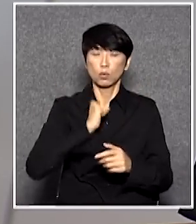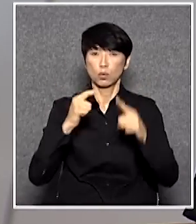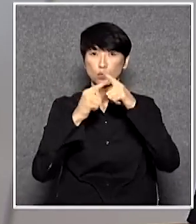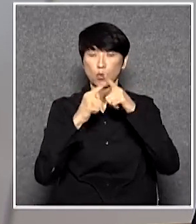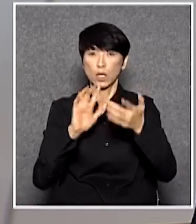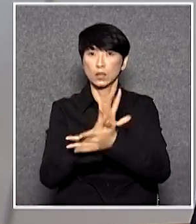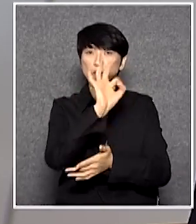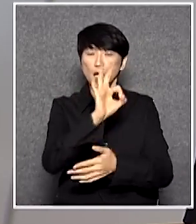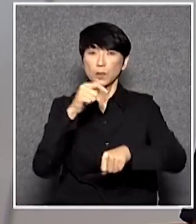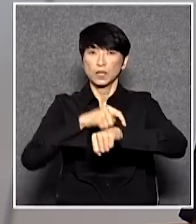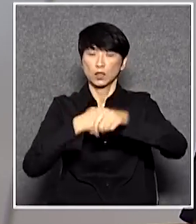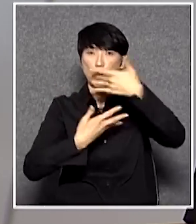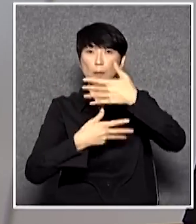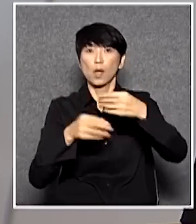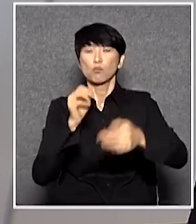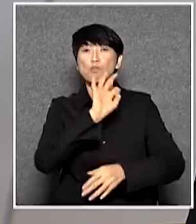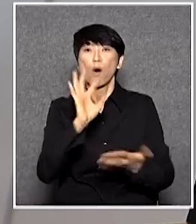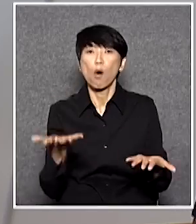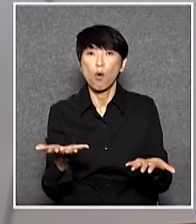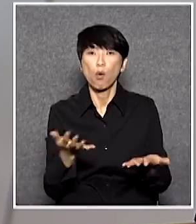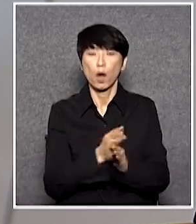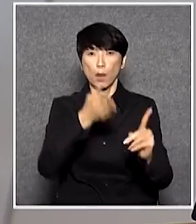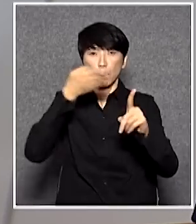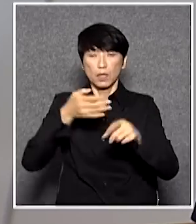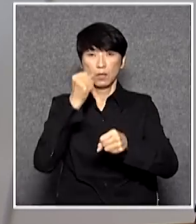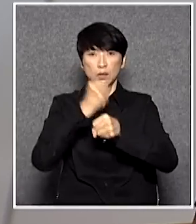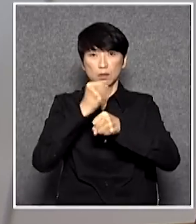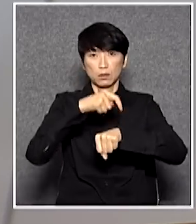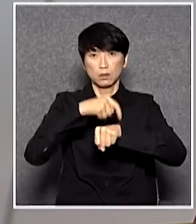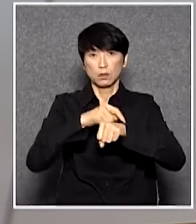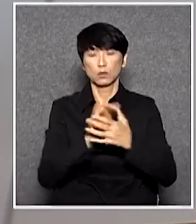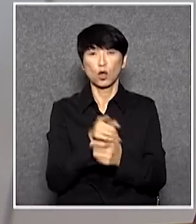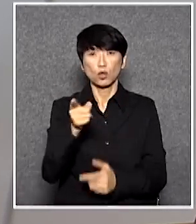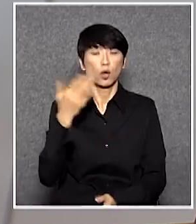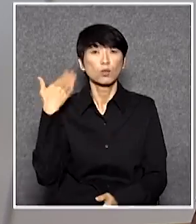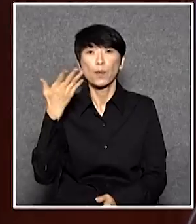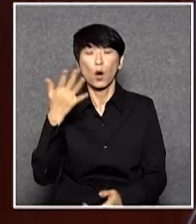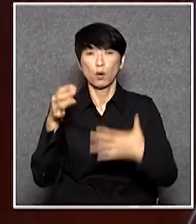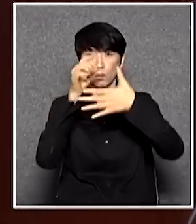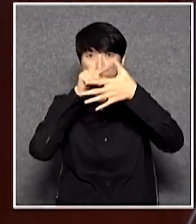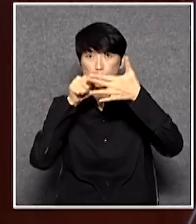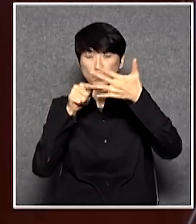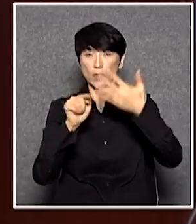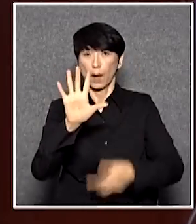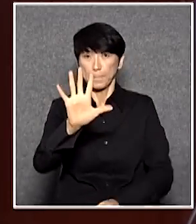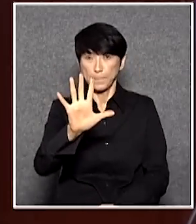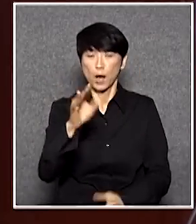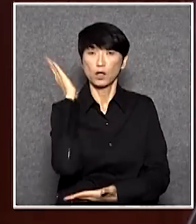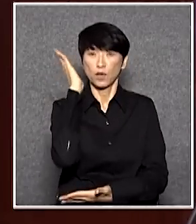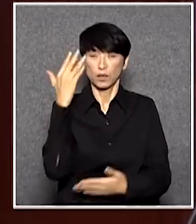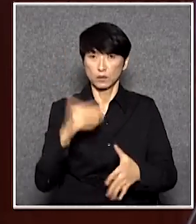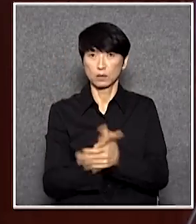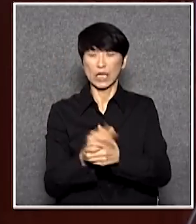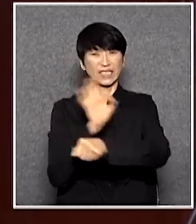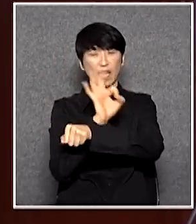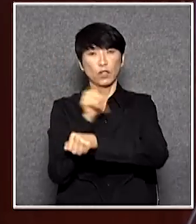未有時間表標準公示陳婉嫻他聽不完五項選擇已經發言說了五項